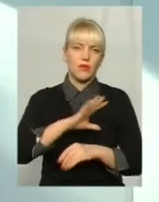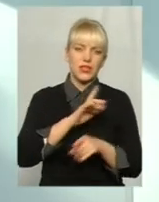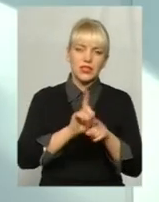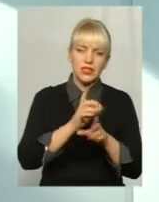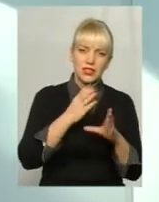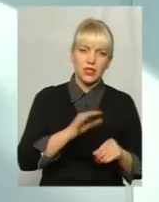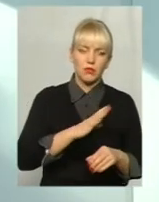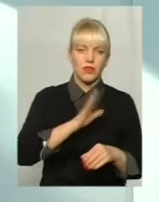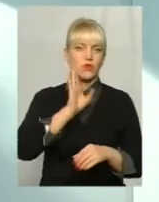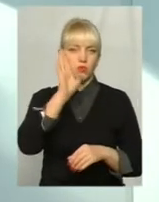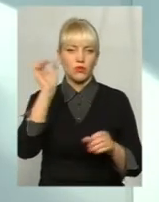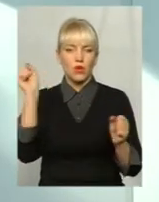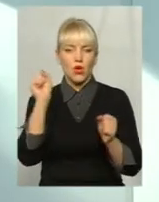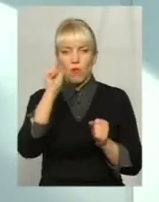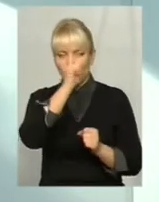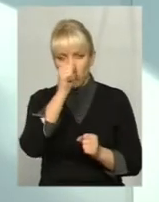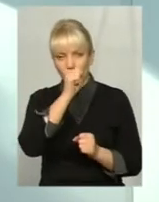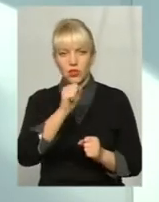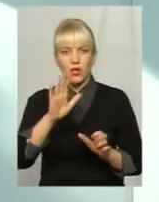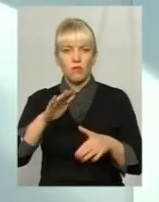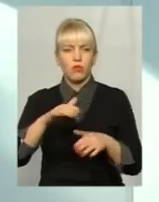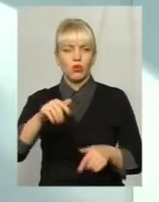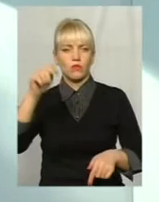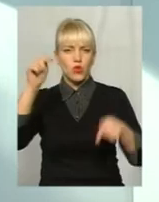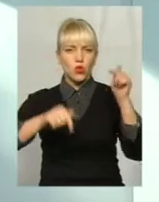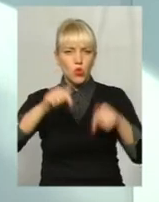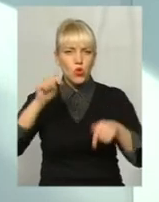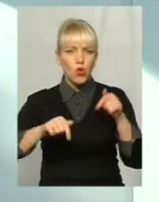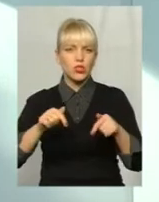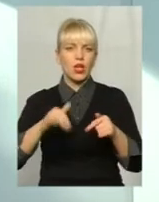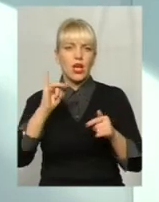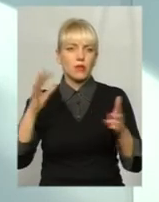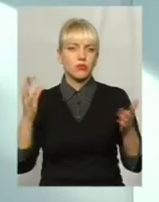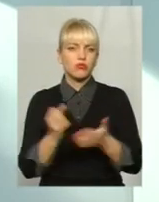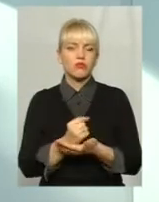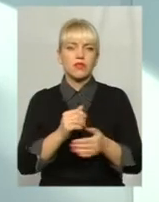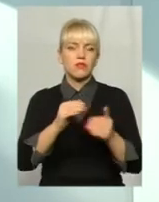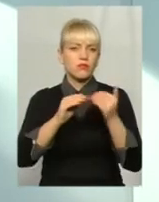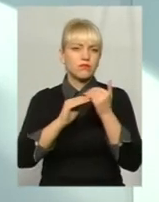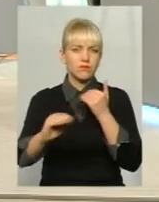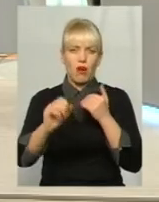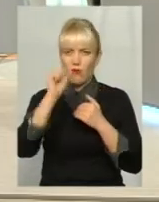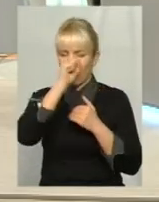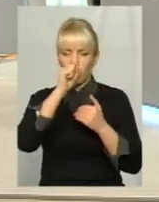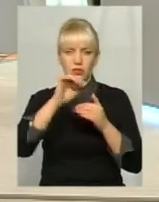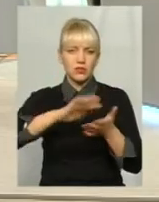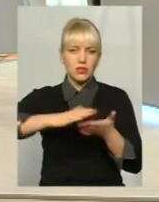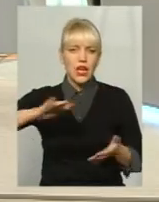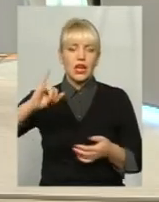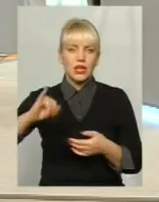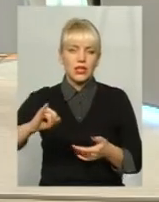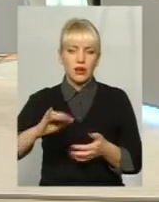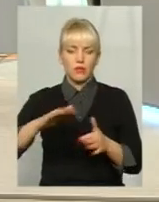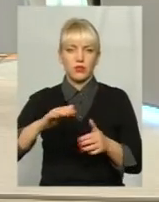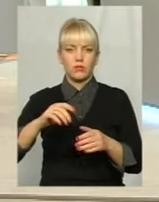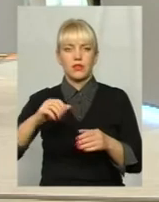дні, що зранку мороз, потім пішов дощ, і місто стає повністю кригано все місто. потрібно було посипати ческом. мороз. І як тільки